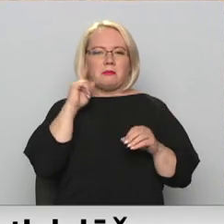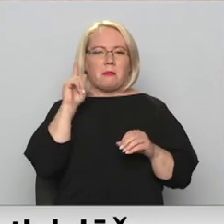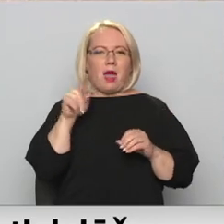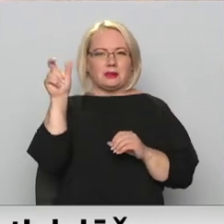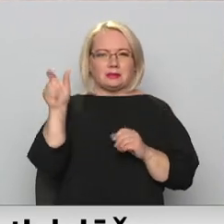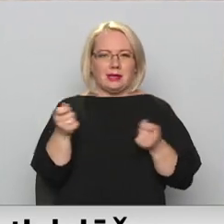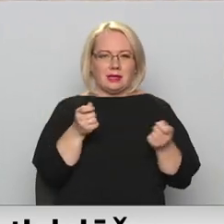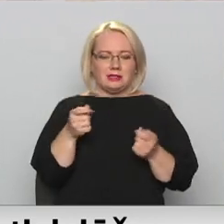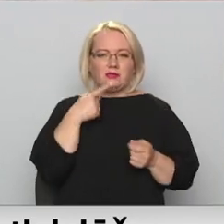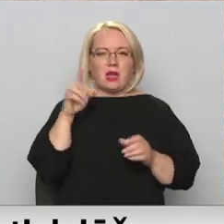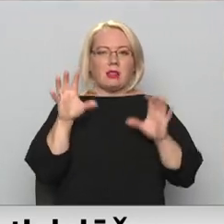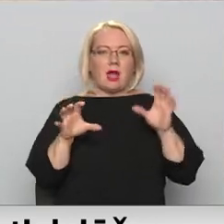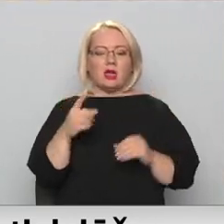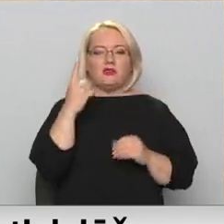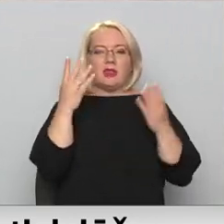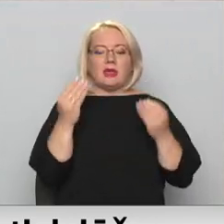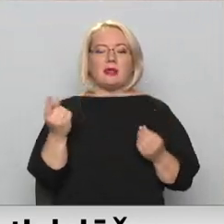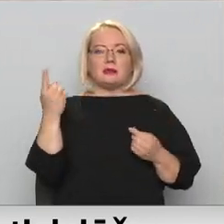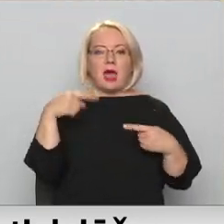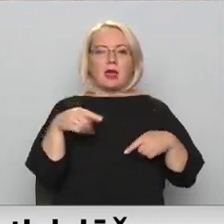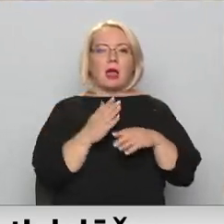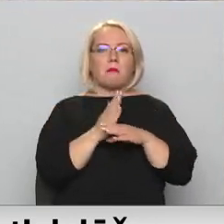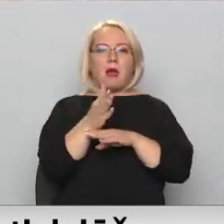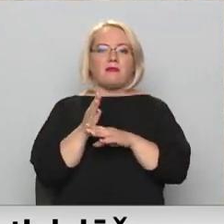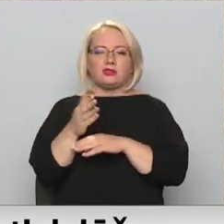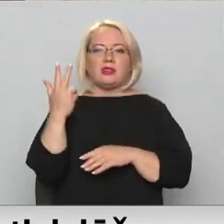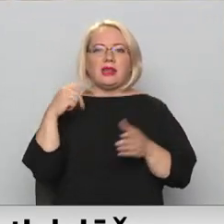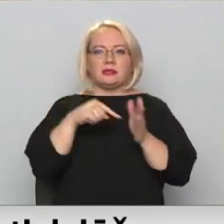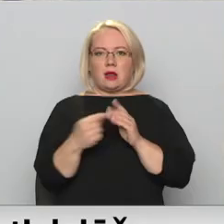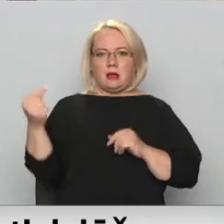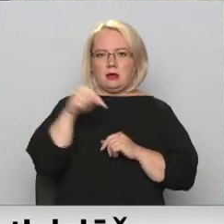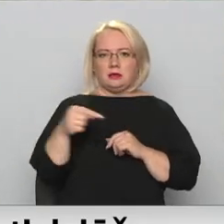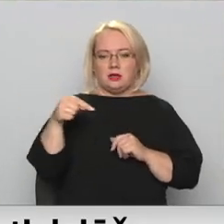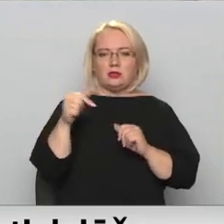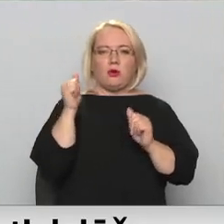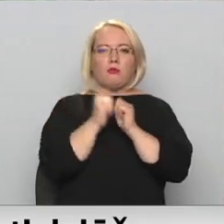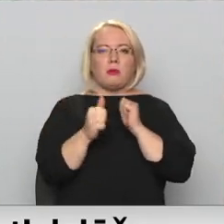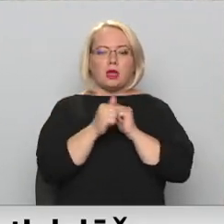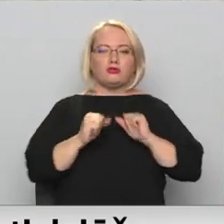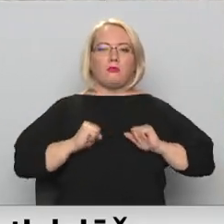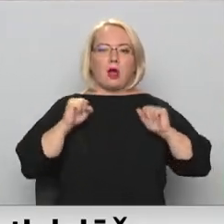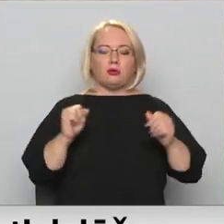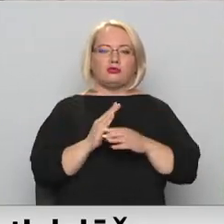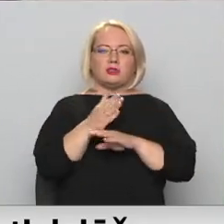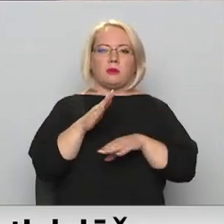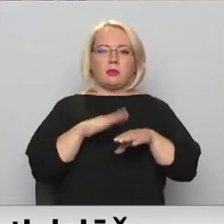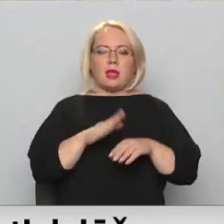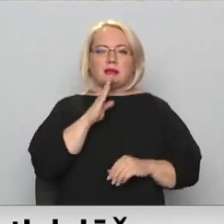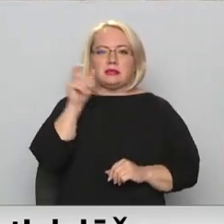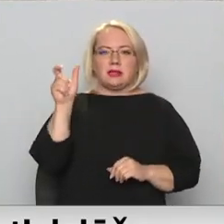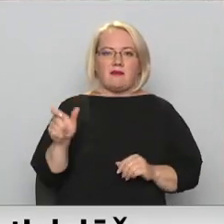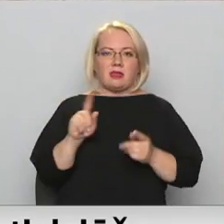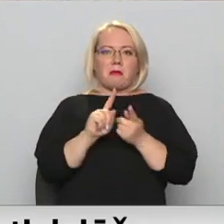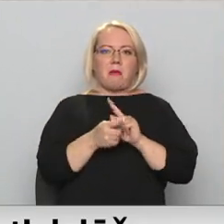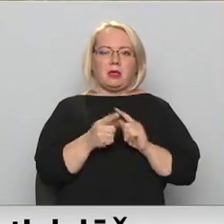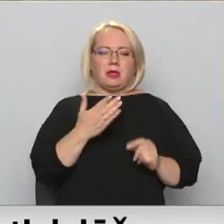pagalmā lāči vienas dienas laikā paviesojušies pat trīs reizes. Un biežo pārdrošo ciemiņu dēļ sievieti pat mainījusi